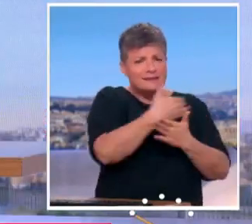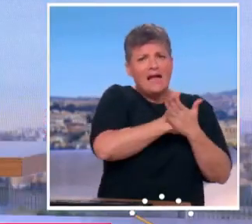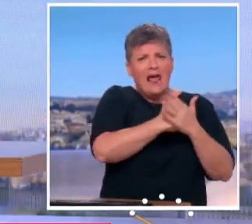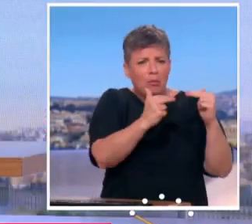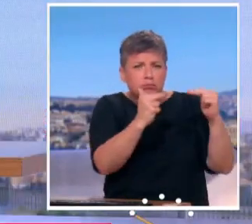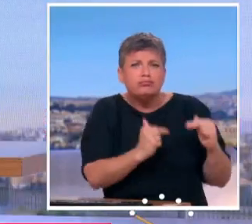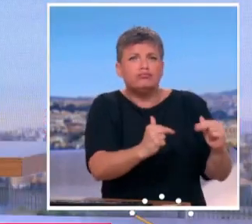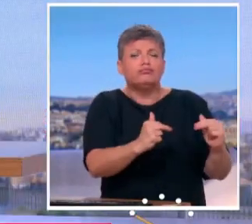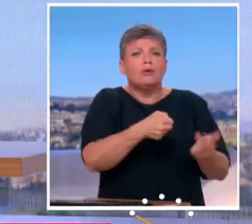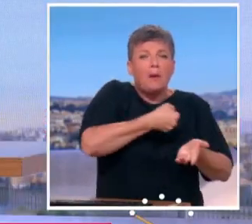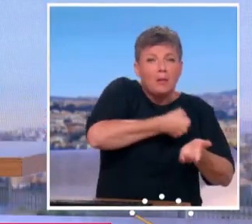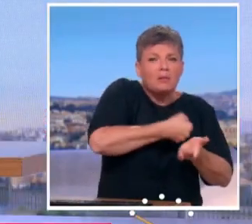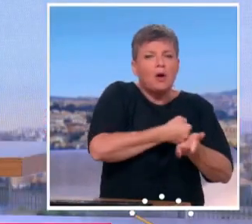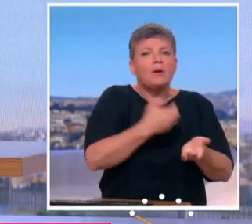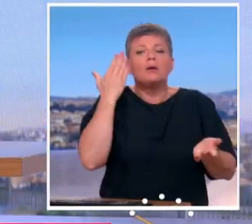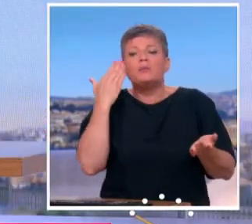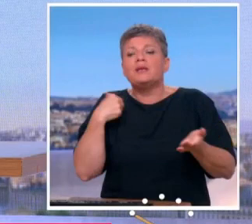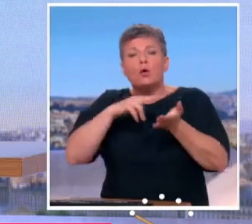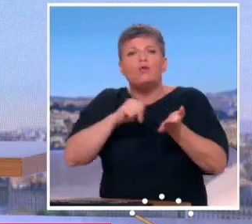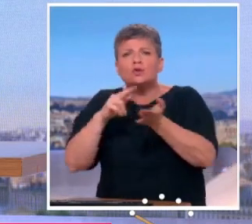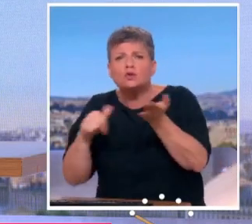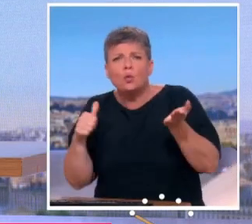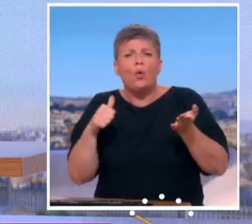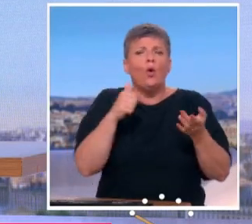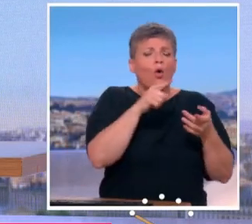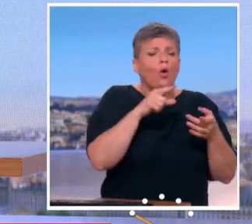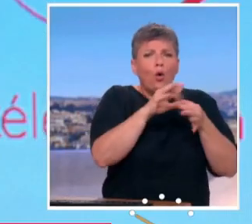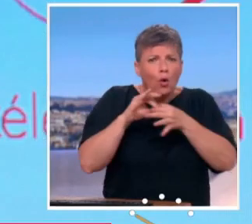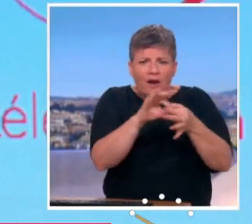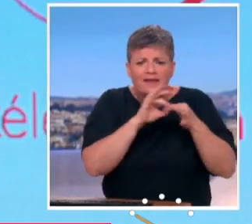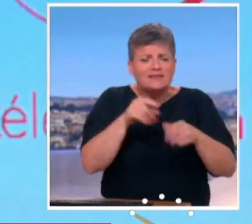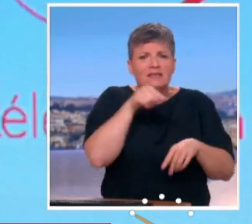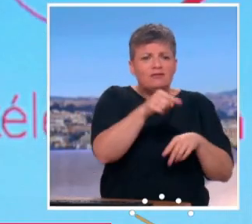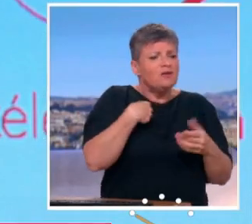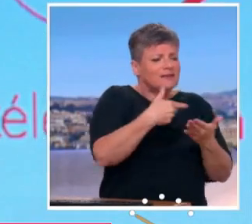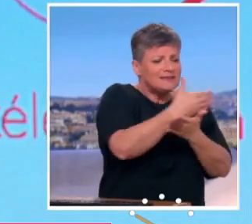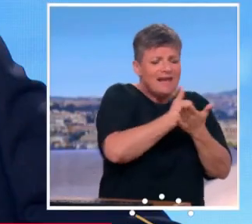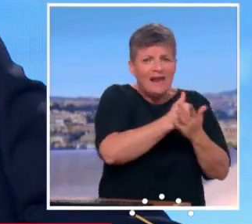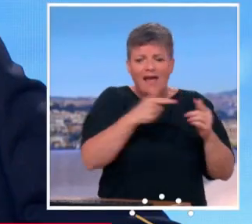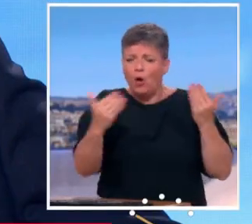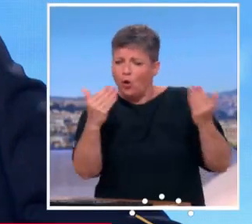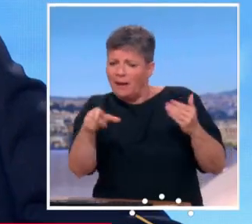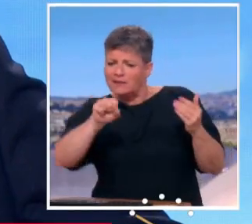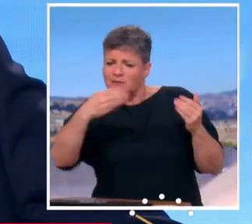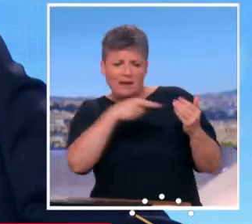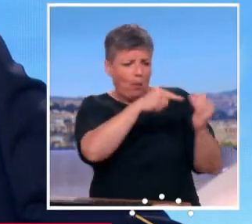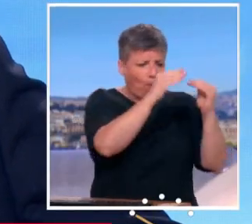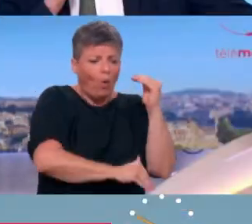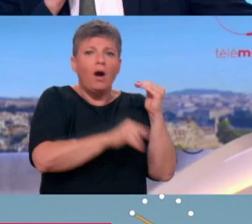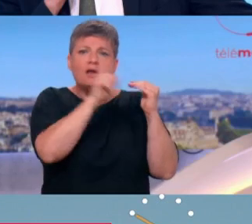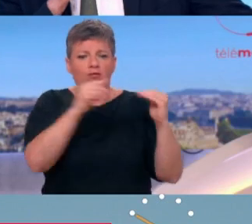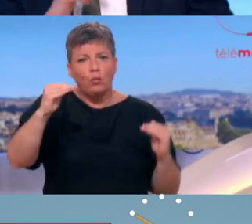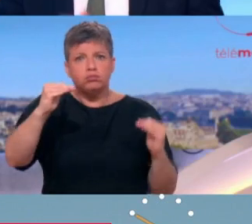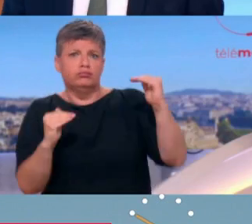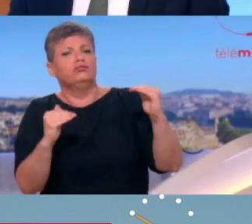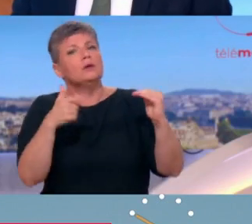une convention collective est rattrapée par le SMIC, il a des niveaux de rémunération conventionnelle qui passent en dessous du SMIC, il y a une obligation d'ouvrir des négociations pour mettre à niveau les